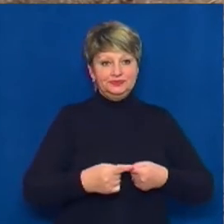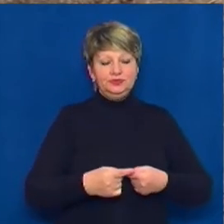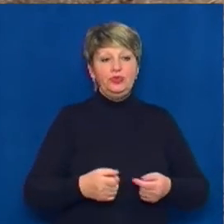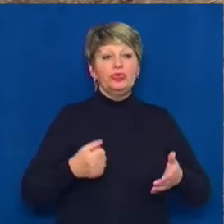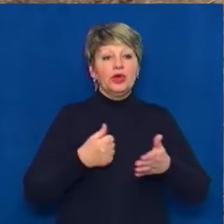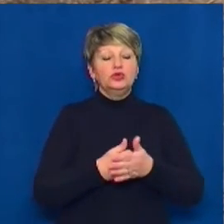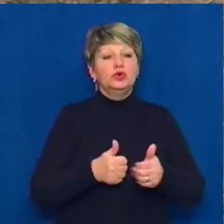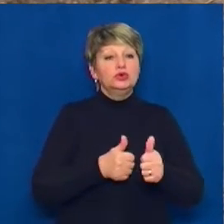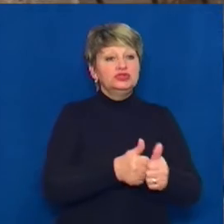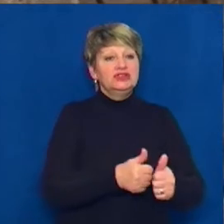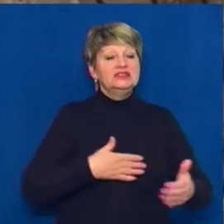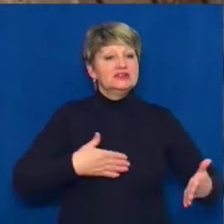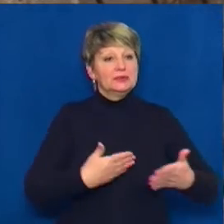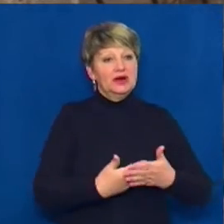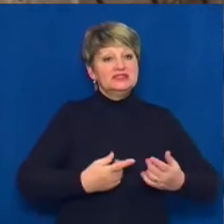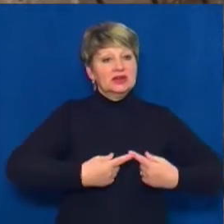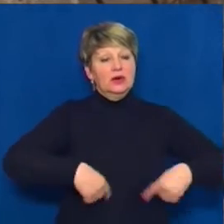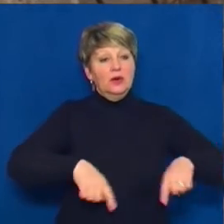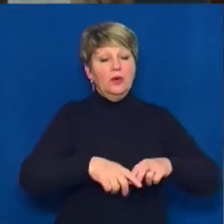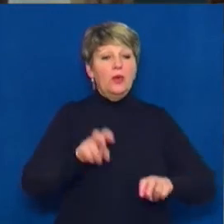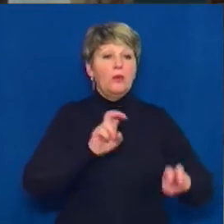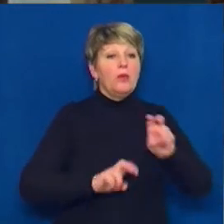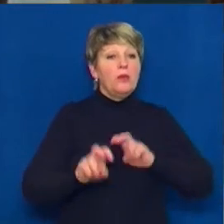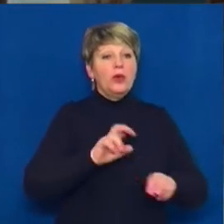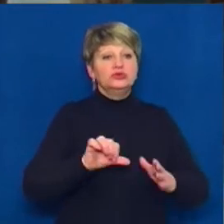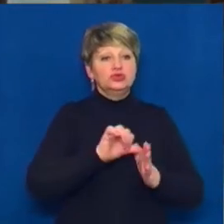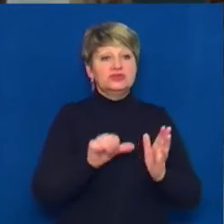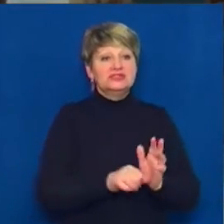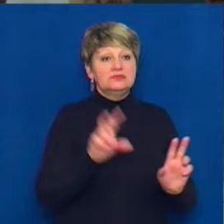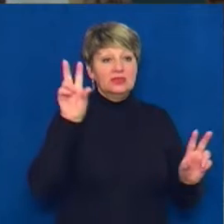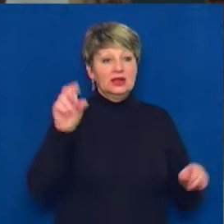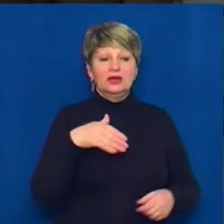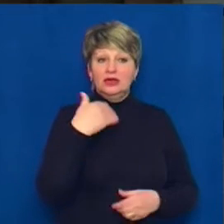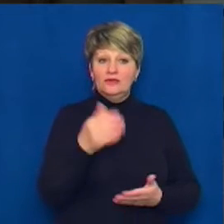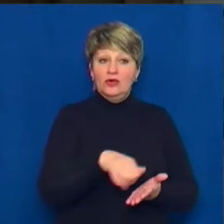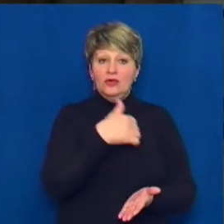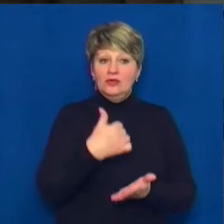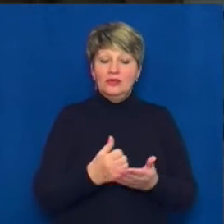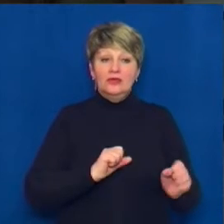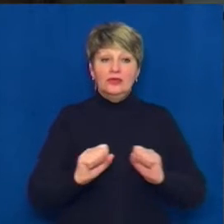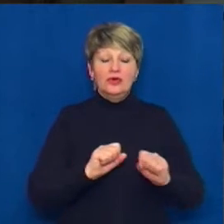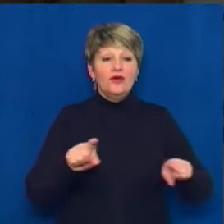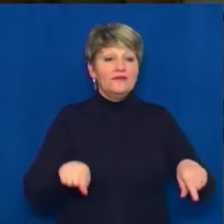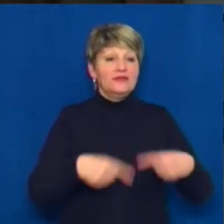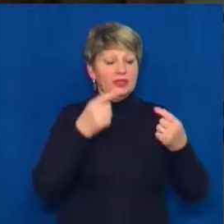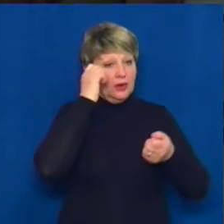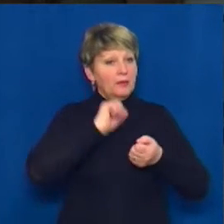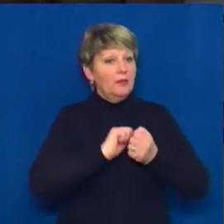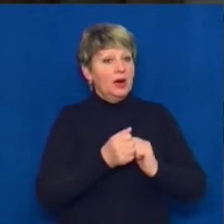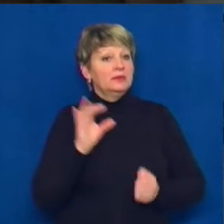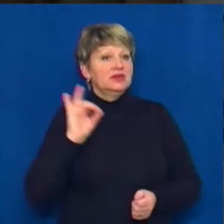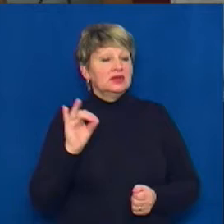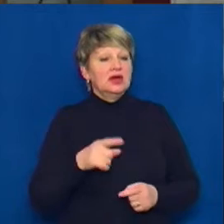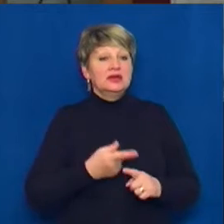відновлення землянки громадська організація «Пошук Сміла». Її голова Андрій Іванов каже, відновлення пам'яток історії – їх основне